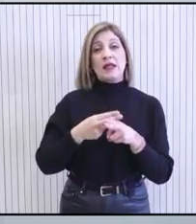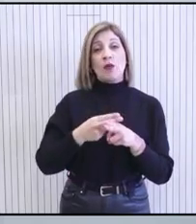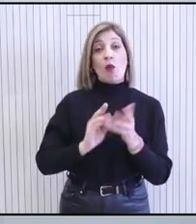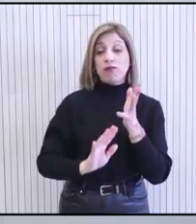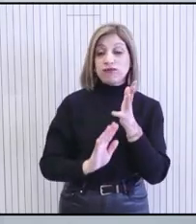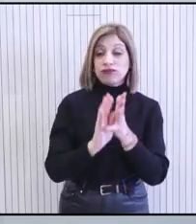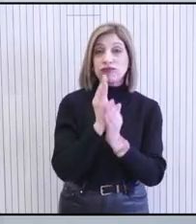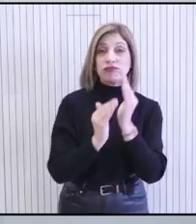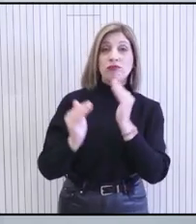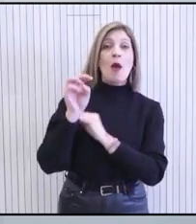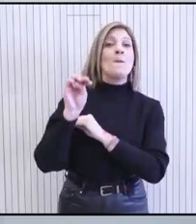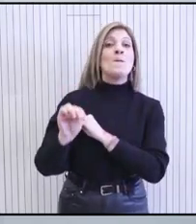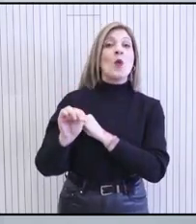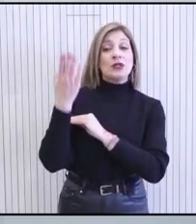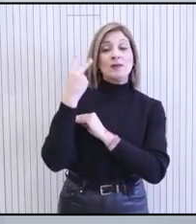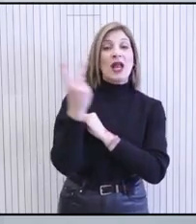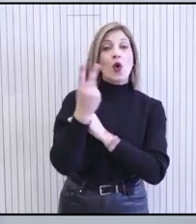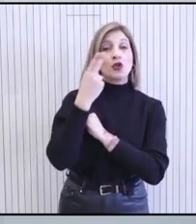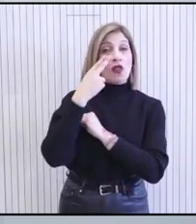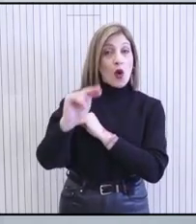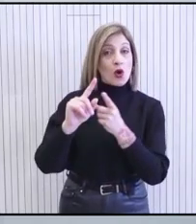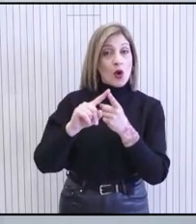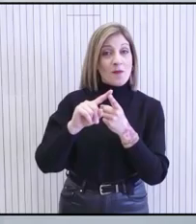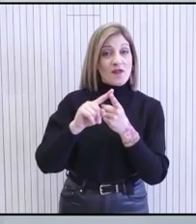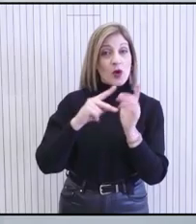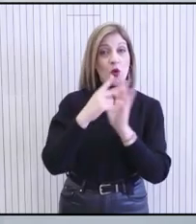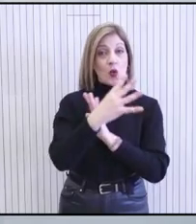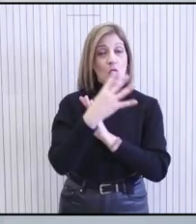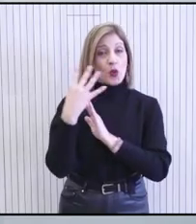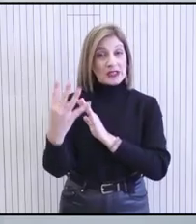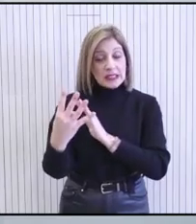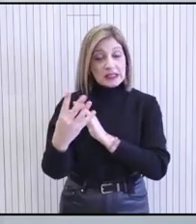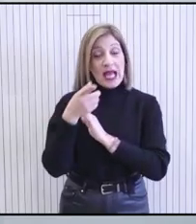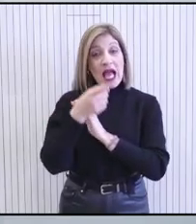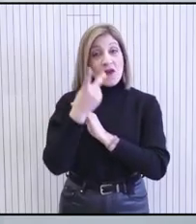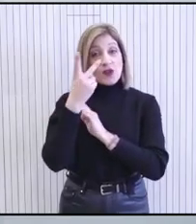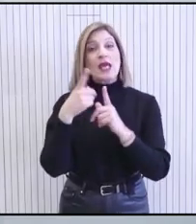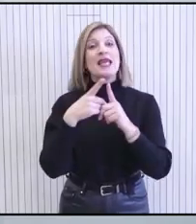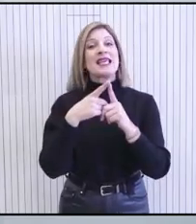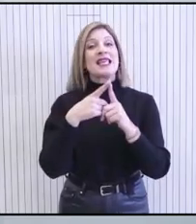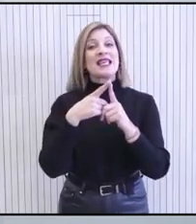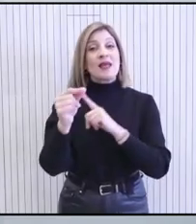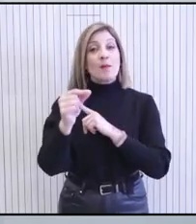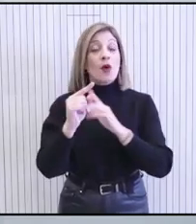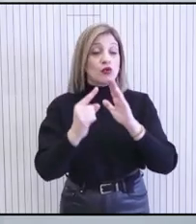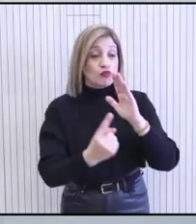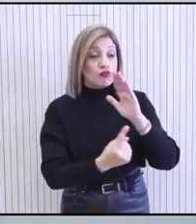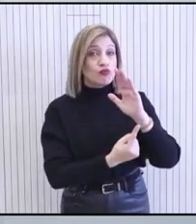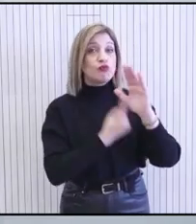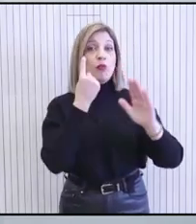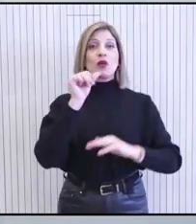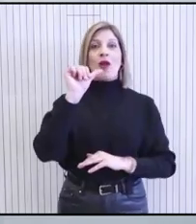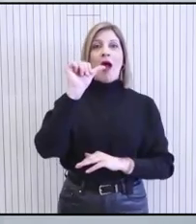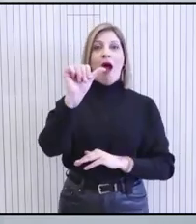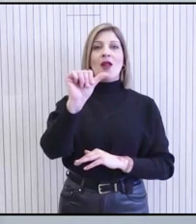αναβάθμιση από τον Νίκο Μούτης στις 22 Νοεμβρίου του 2024, σύμφωνα με τον οποίο η χώρα μας βρίσκεται για πρώτη φορά σε βαθμίδα